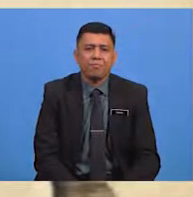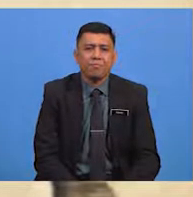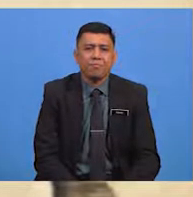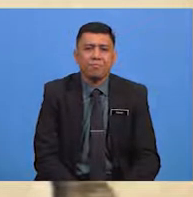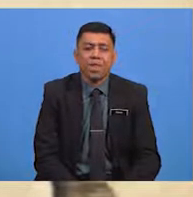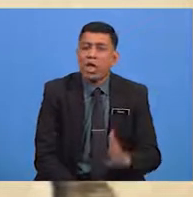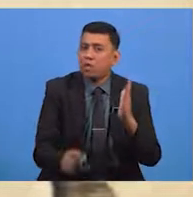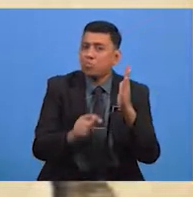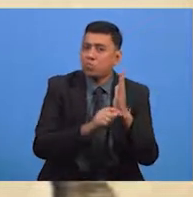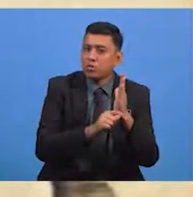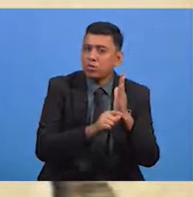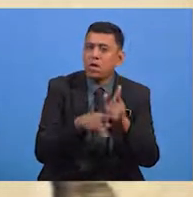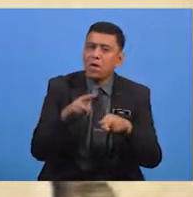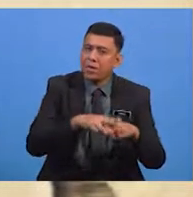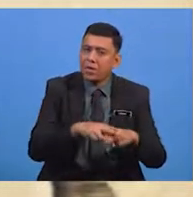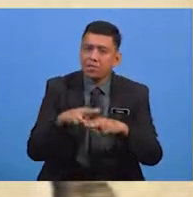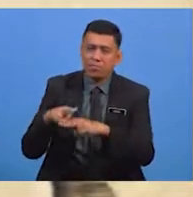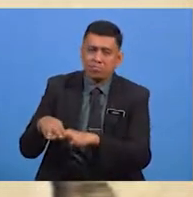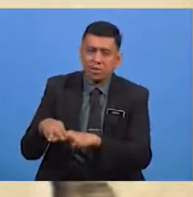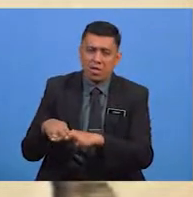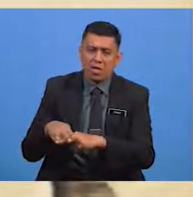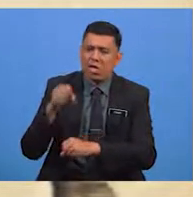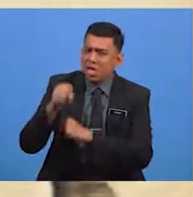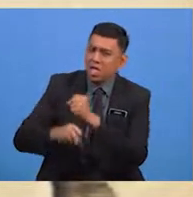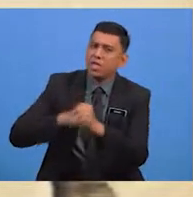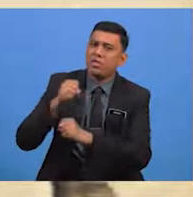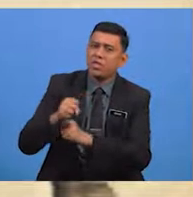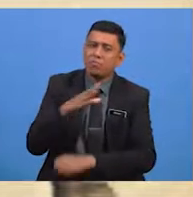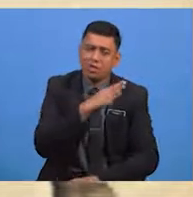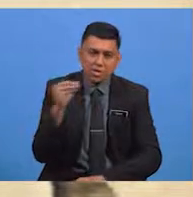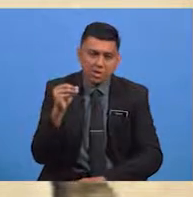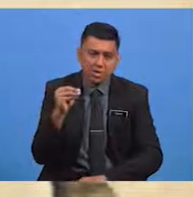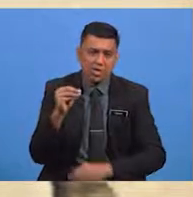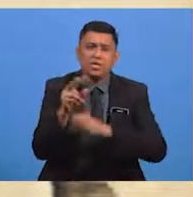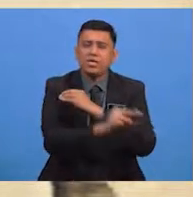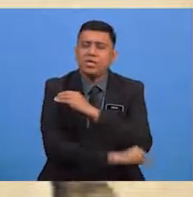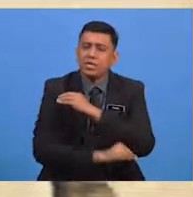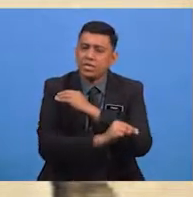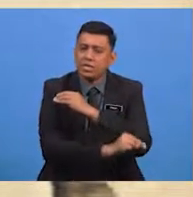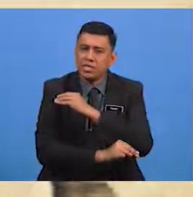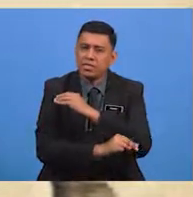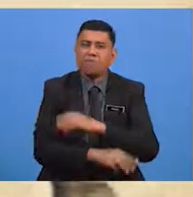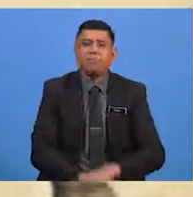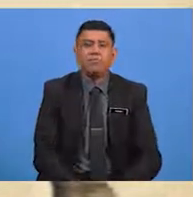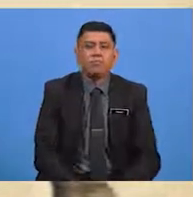Bertambahlah pula sopan dan negeri